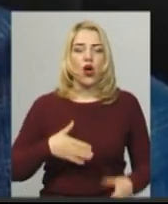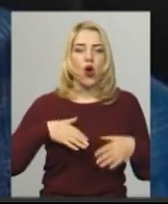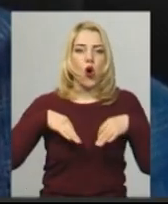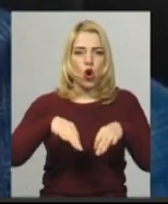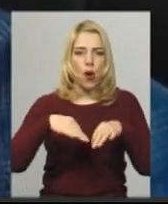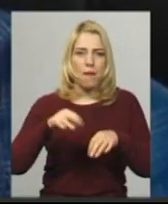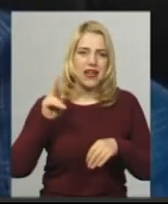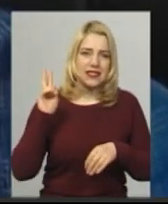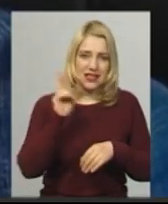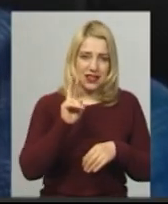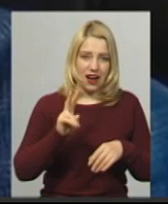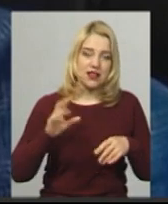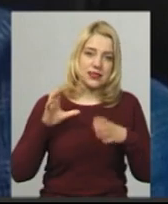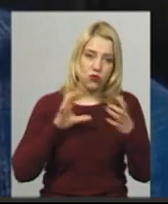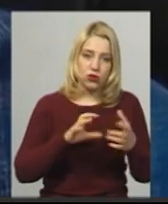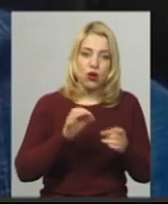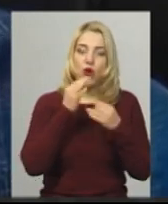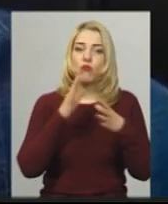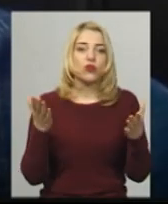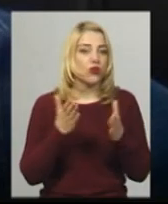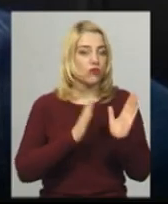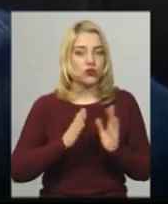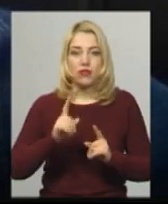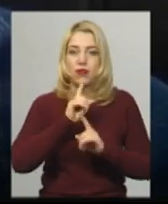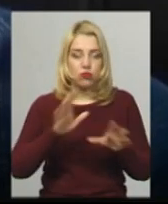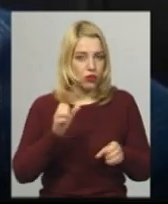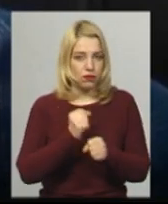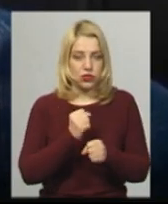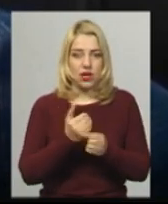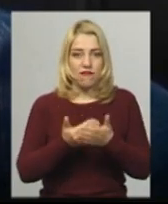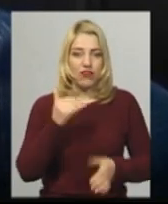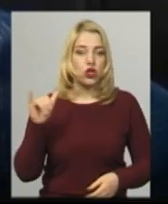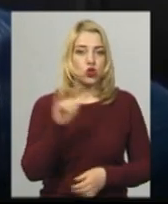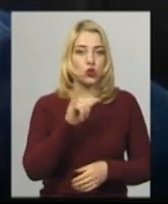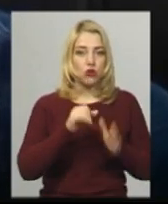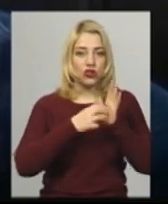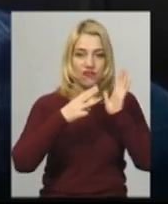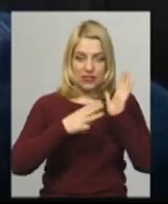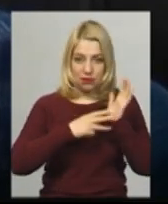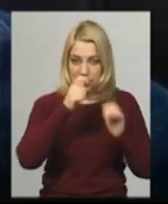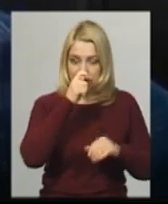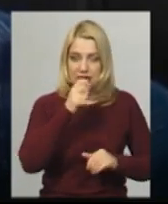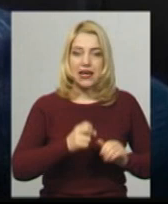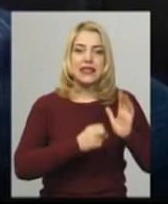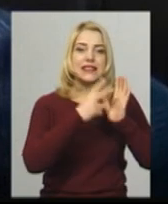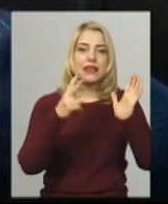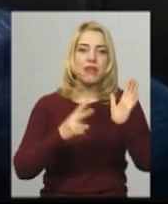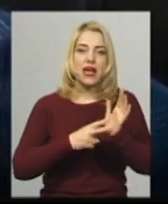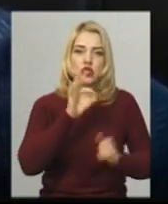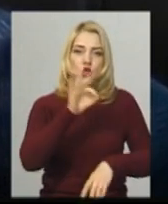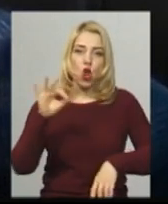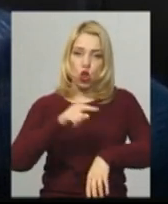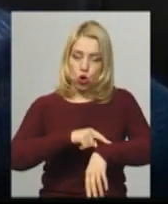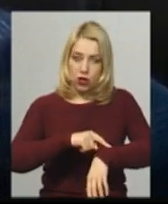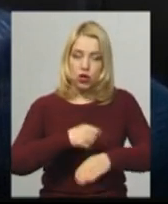в будь-якому режимі не буде працювати від суботи 18 квітня від 17.00 до